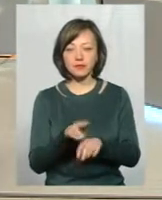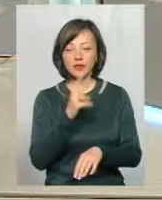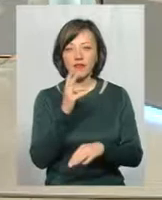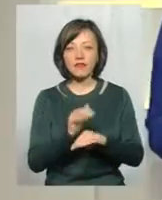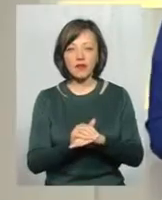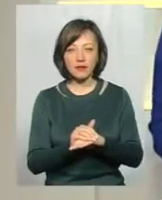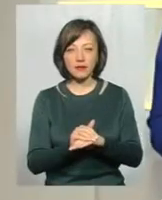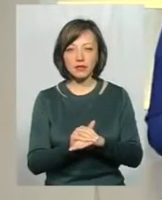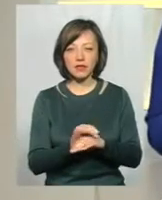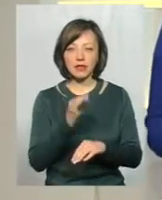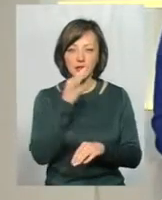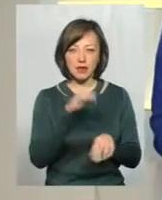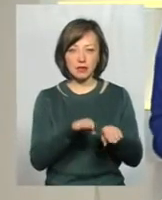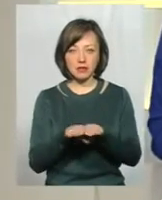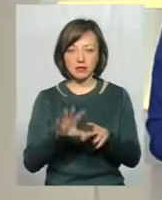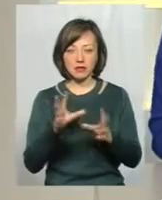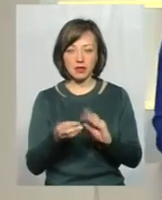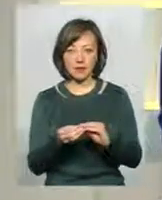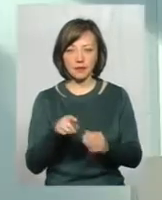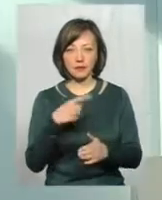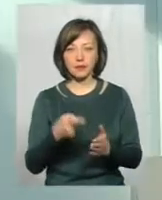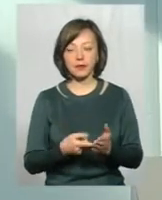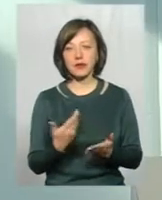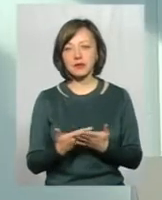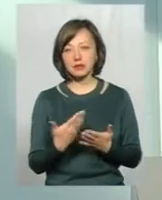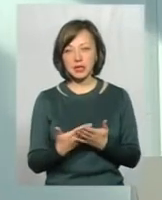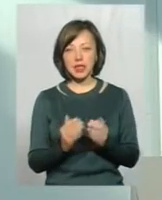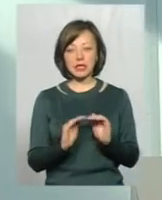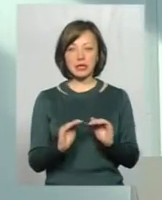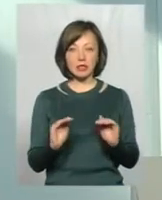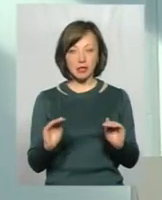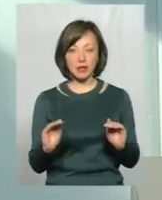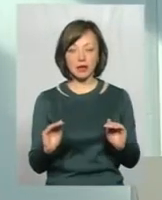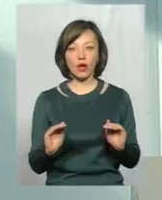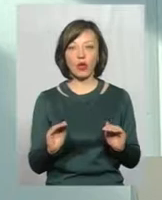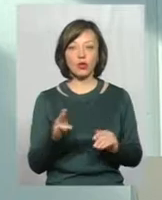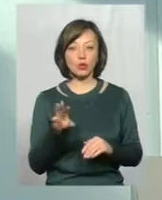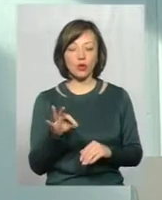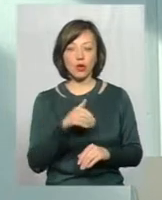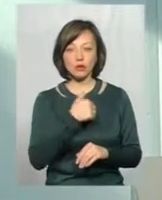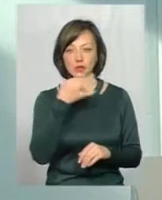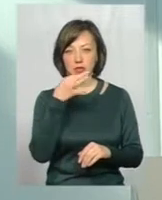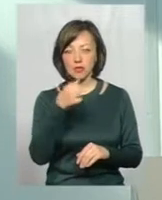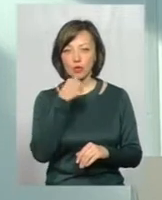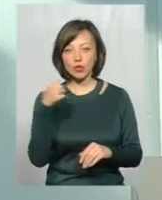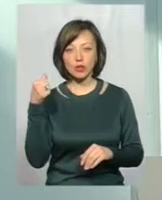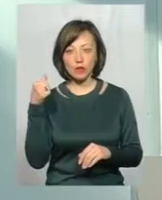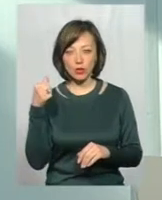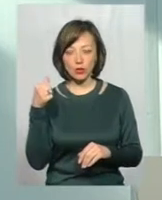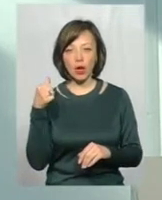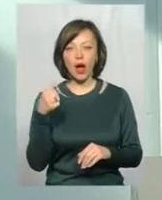виявлення і на ранніх стадіях, взагалі. Ну, якщо взяти, к примеру, дітей, то, я хочу сказати, що в прошлом року